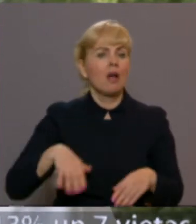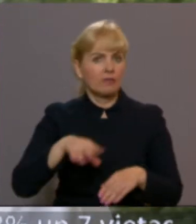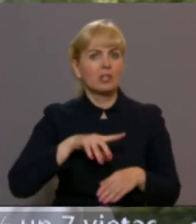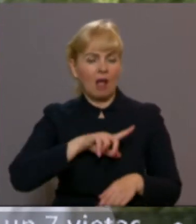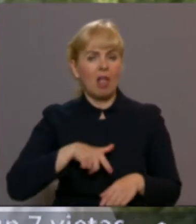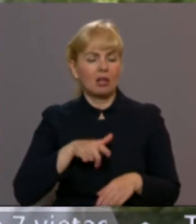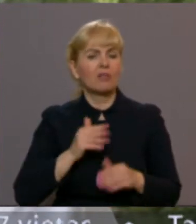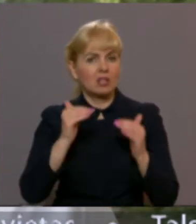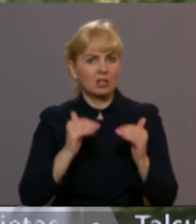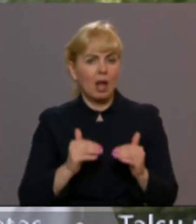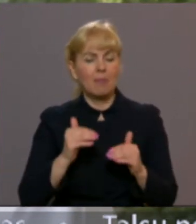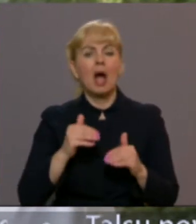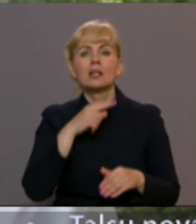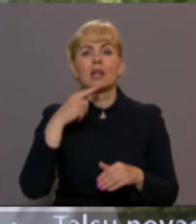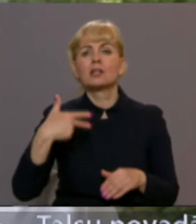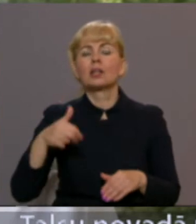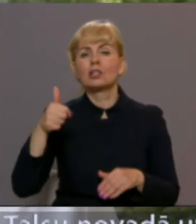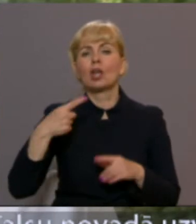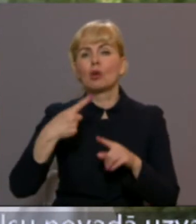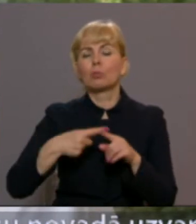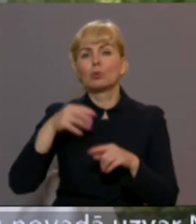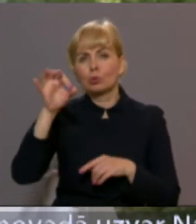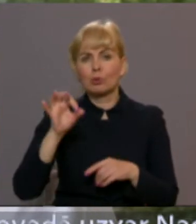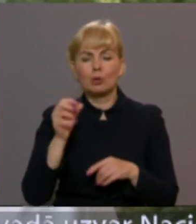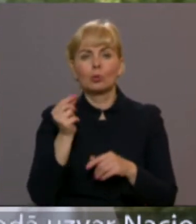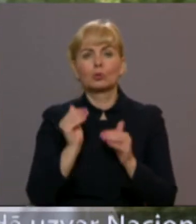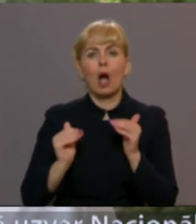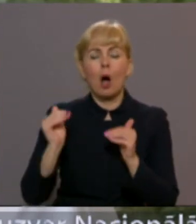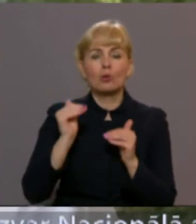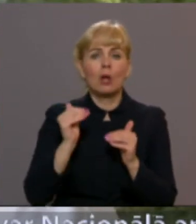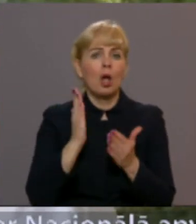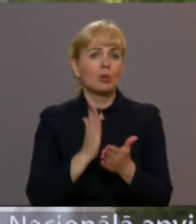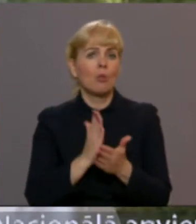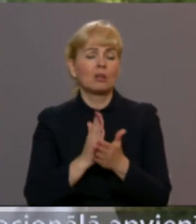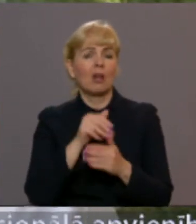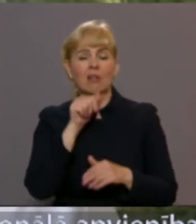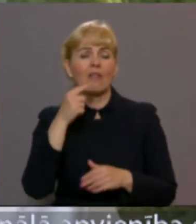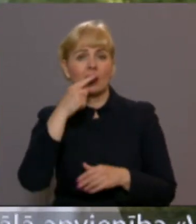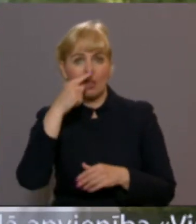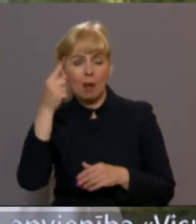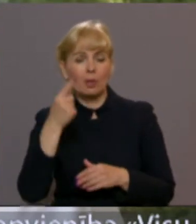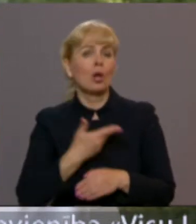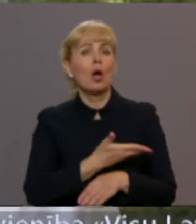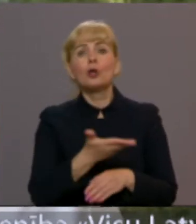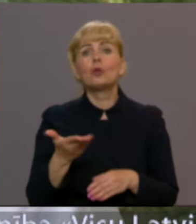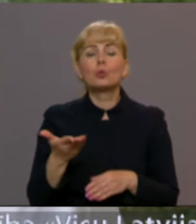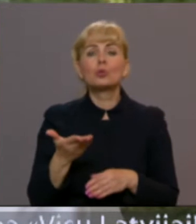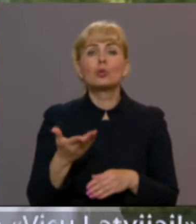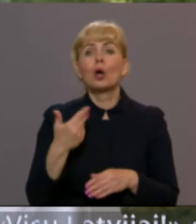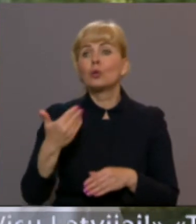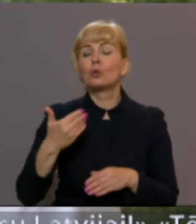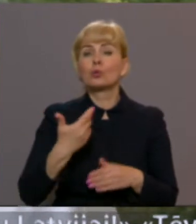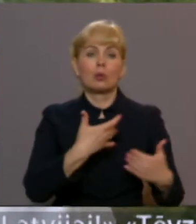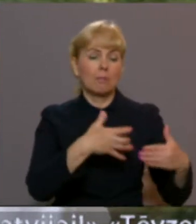valstī zem cēsīs 36,5%, varbūt nedaudz augstāki, bet noteikti nekas tās, ar ko varētu lapoties. Ko jūs un arī jūsu